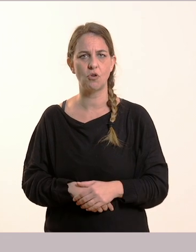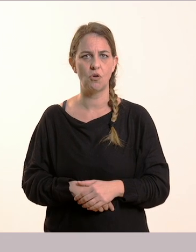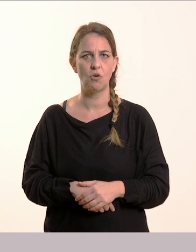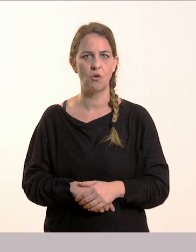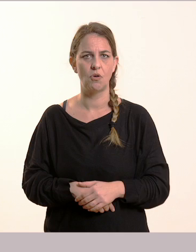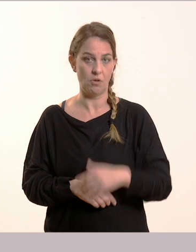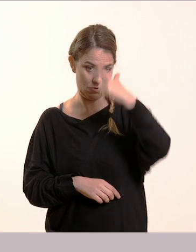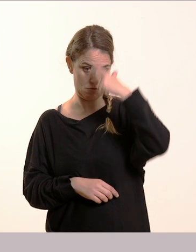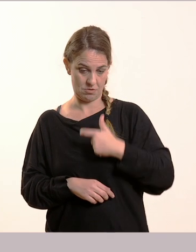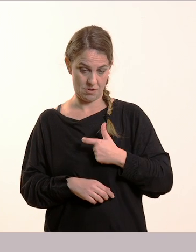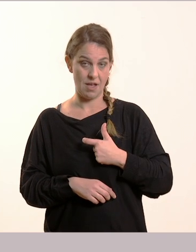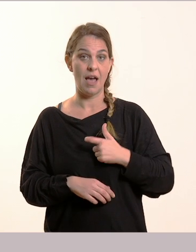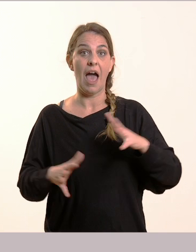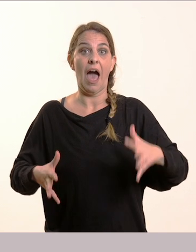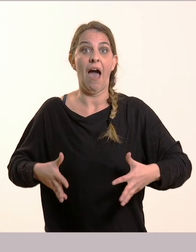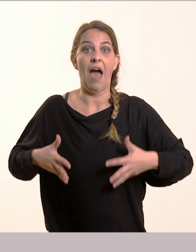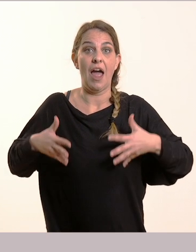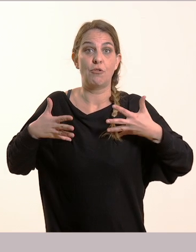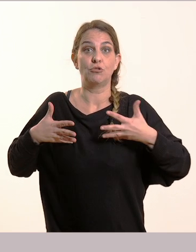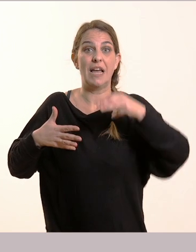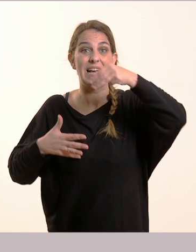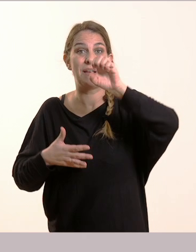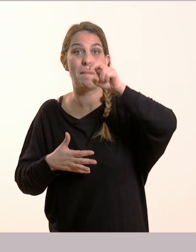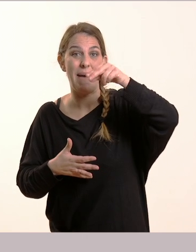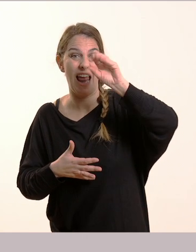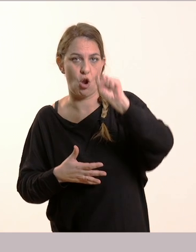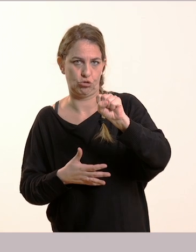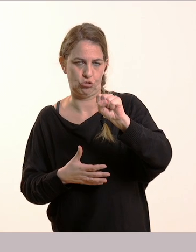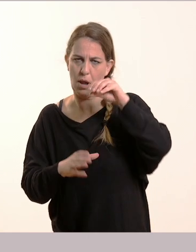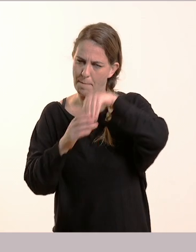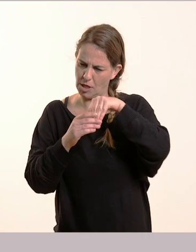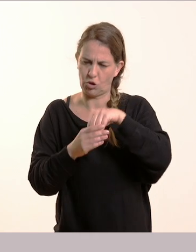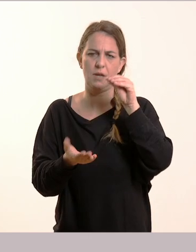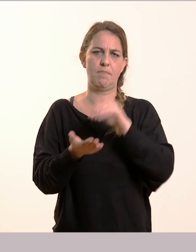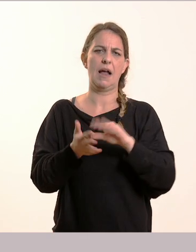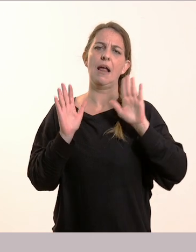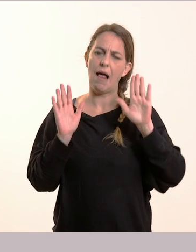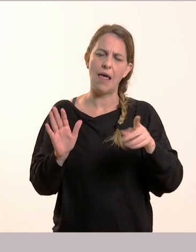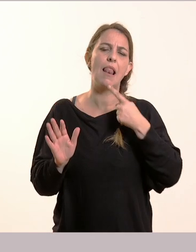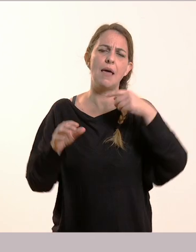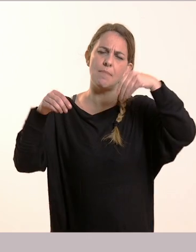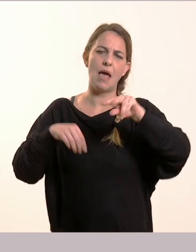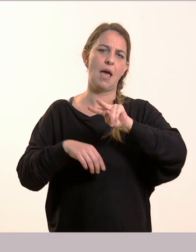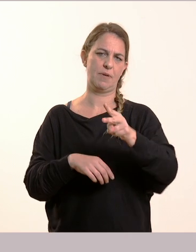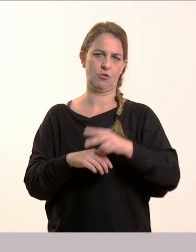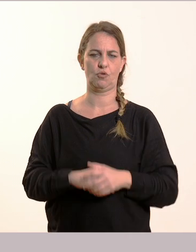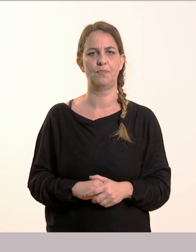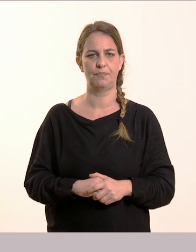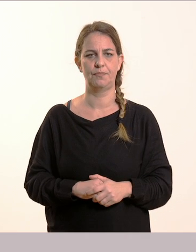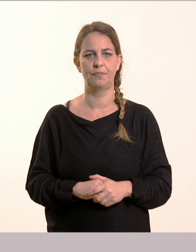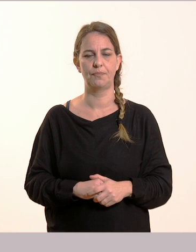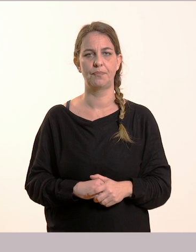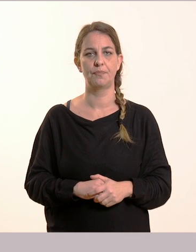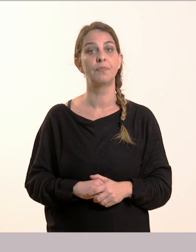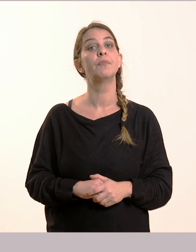ενθουσιασμένος. Μετοχή βέβαια, αλλά όπως είπαμε, παίρνει τη θέση του επιθέτου. Λοιπόν, θα το μάθα σε